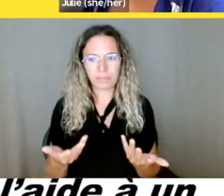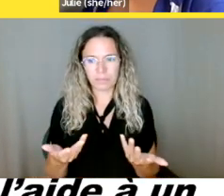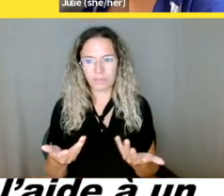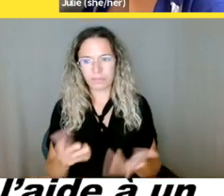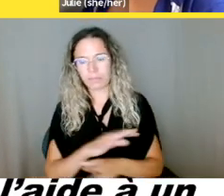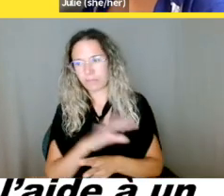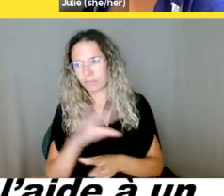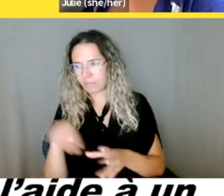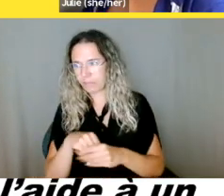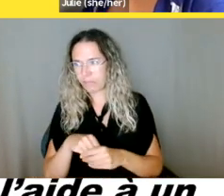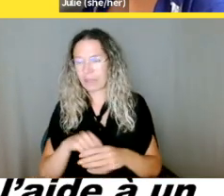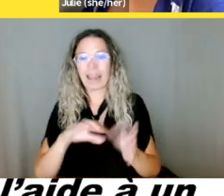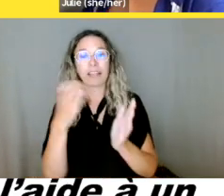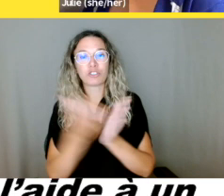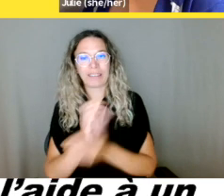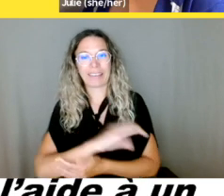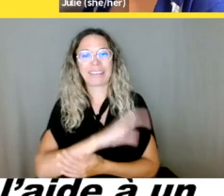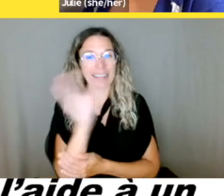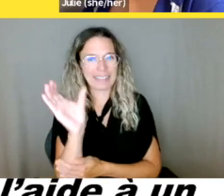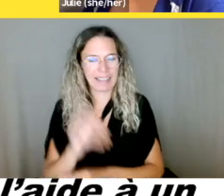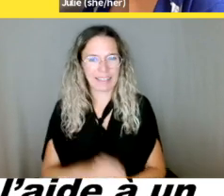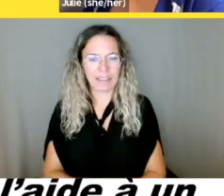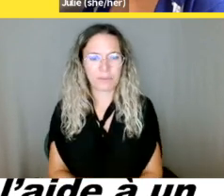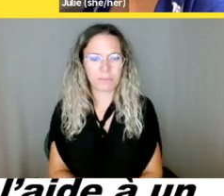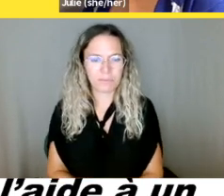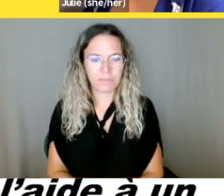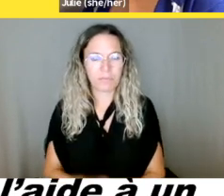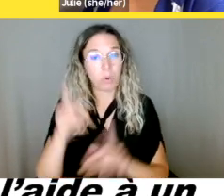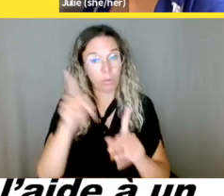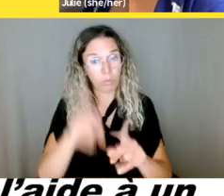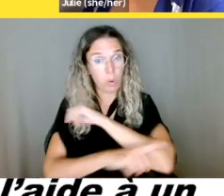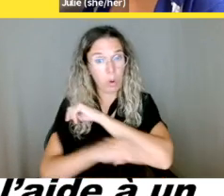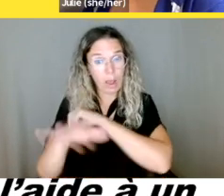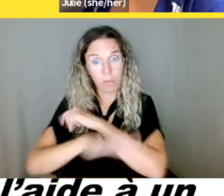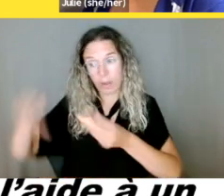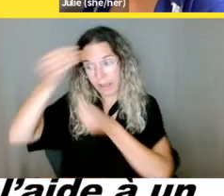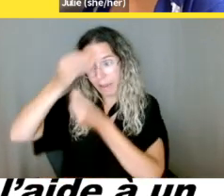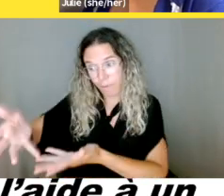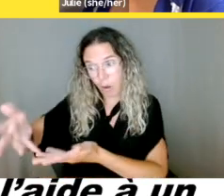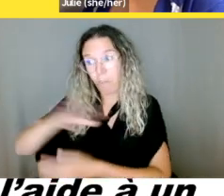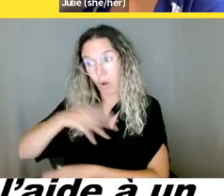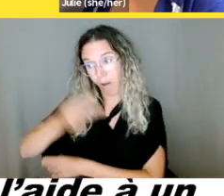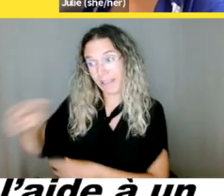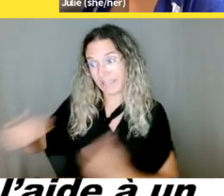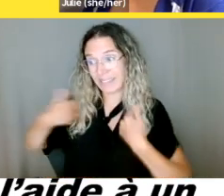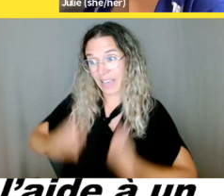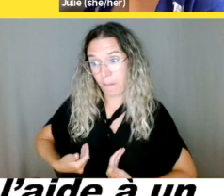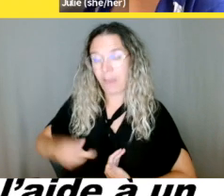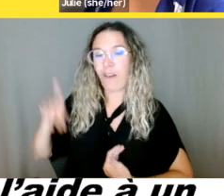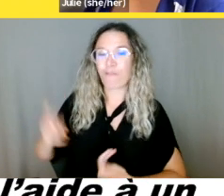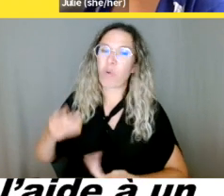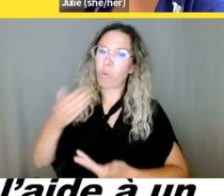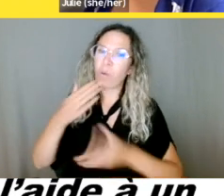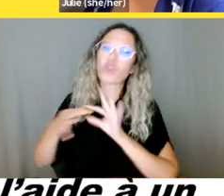handicap et collaborer de bonne foi avec eux. Il peut aussi obtenir des documents dans un format